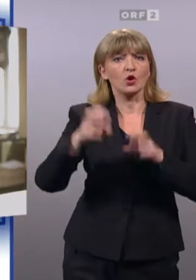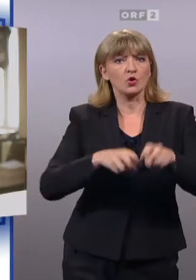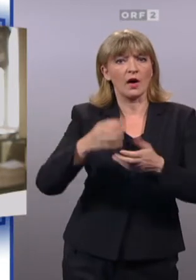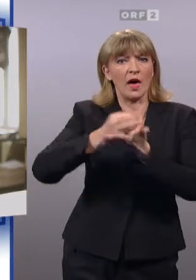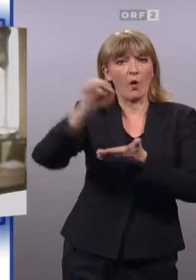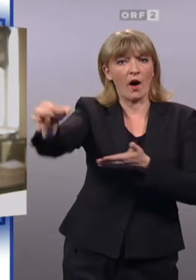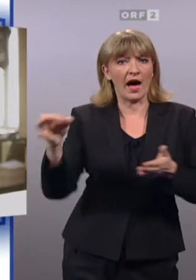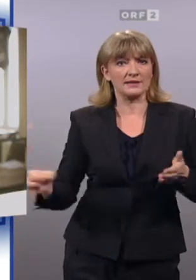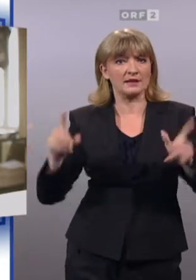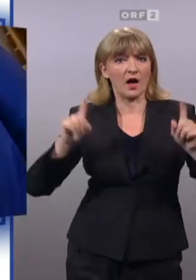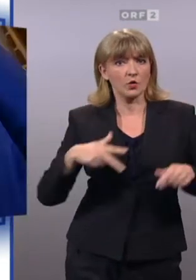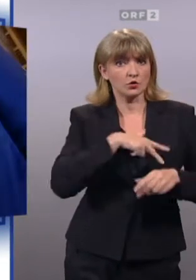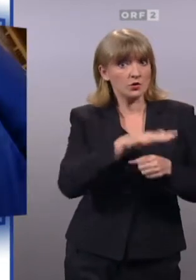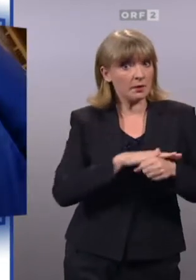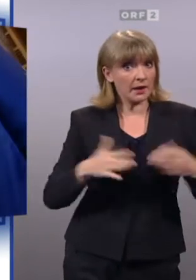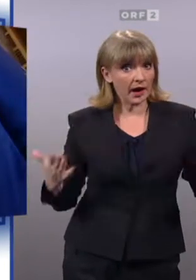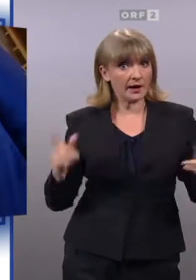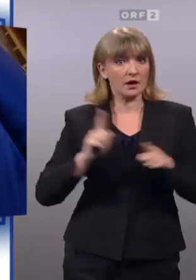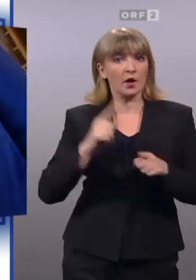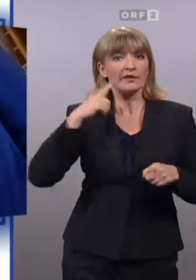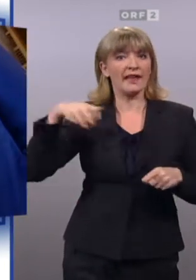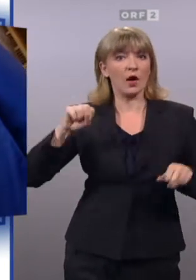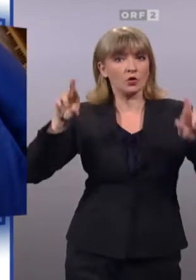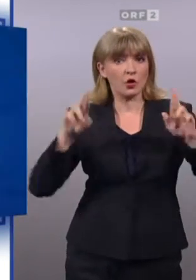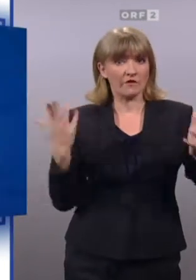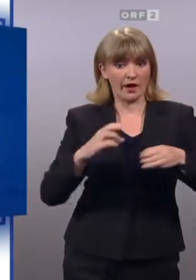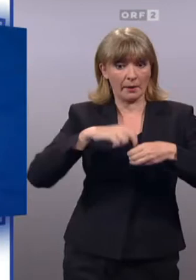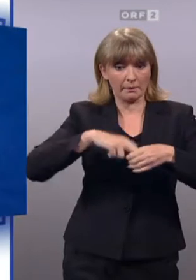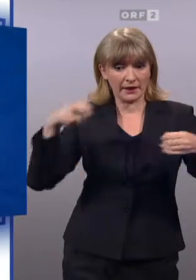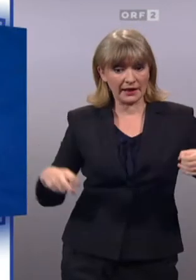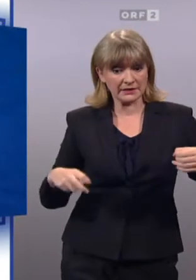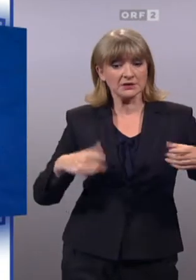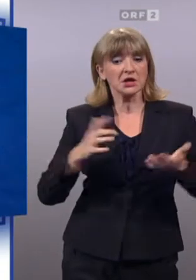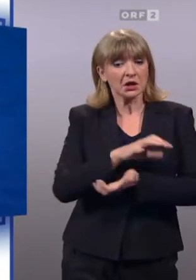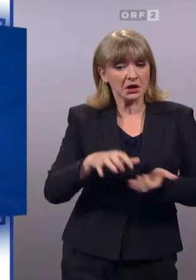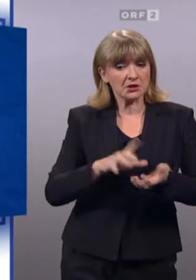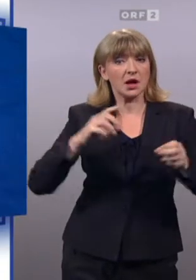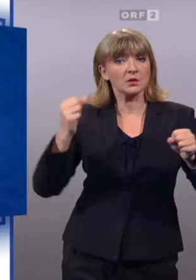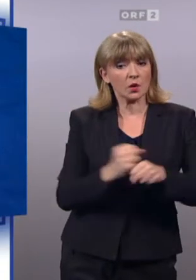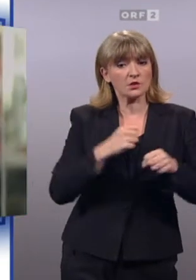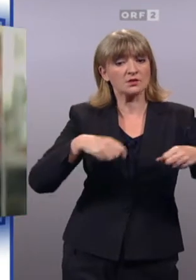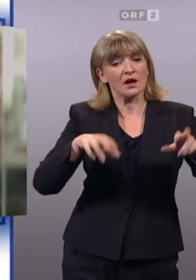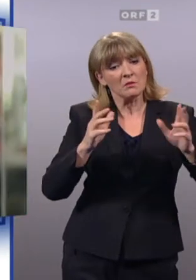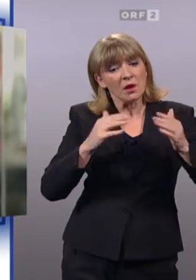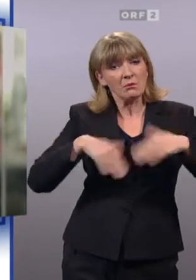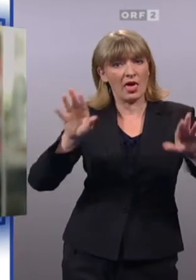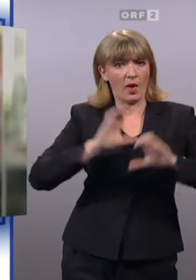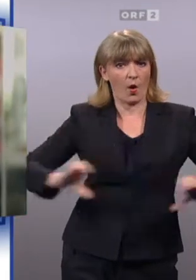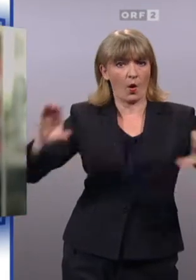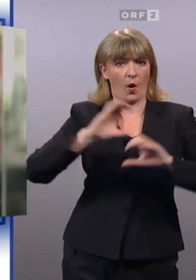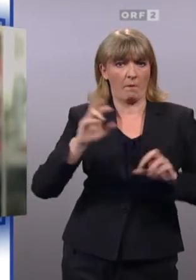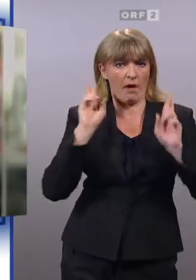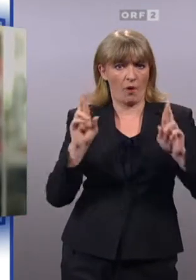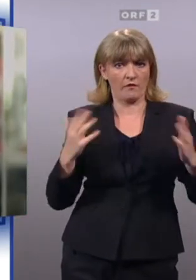aber auch im sozialen Bereich. Die NEOS hoffen der Brexit-Krise zum Trotz auf mehr als weniger Europa. Natürlich braucht man